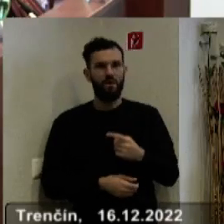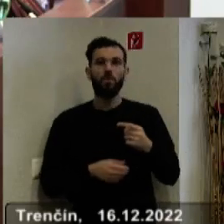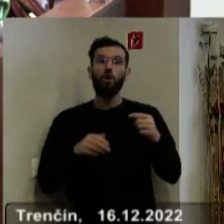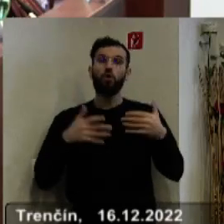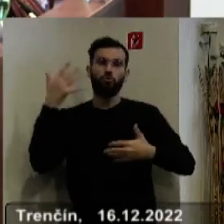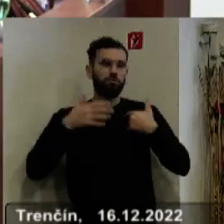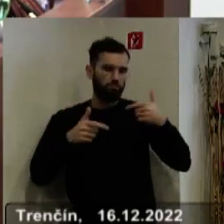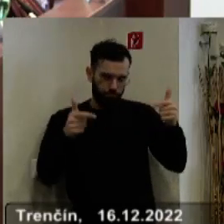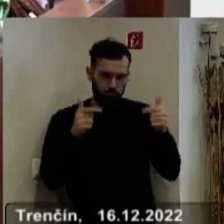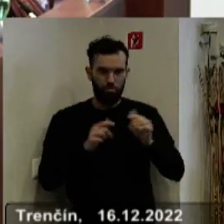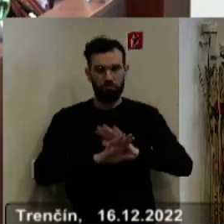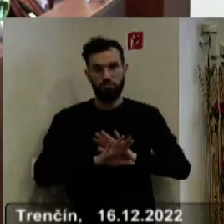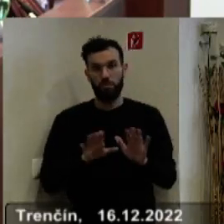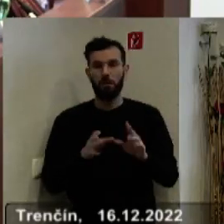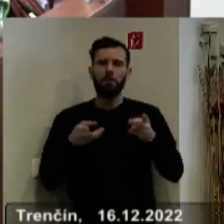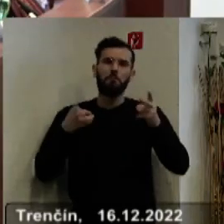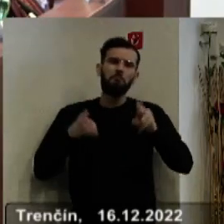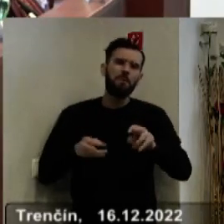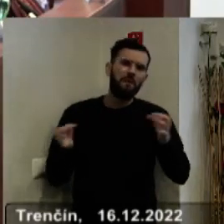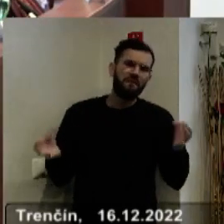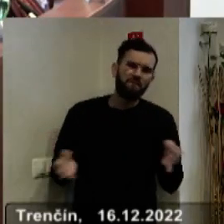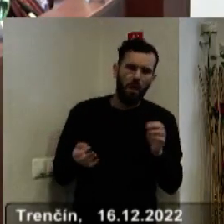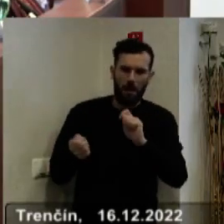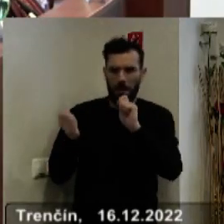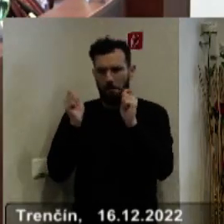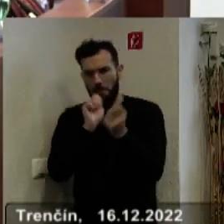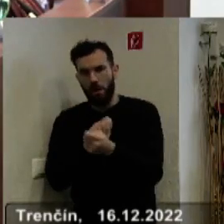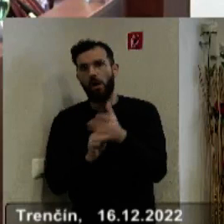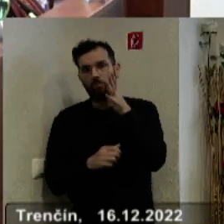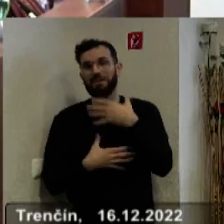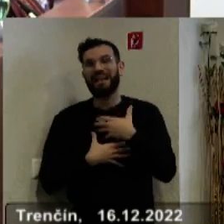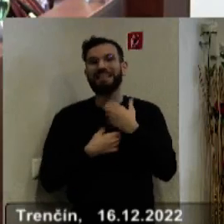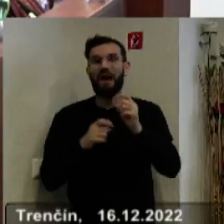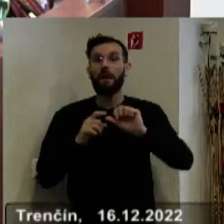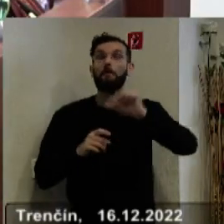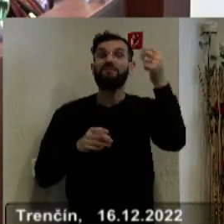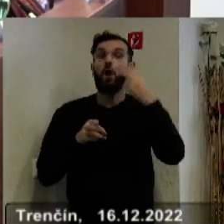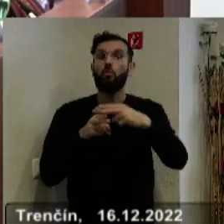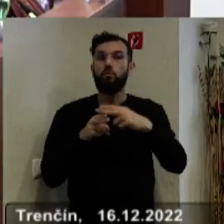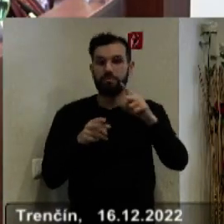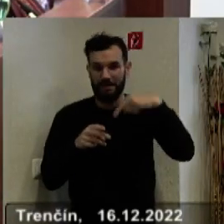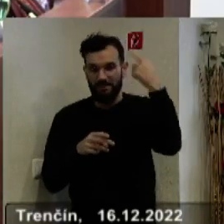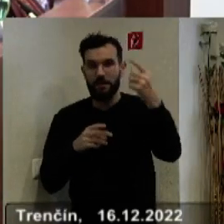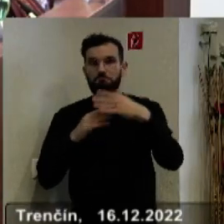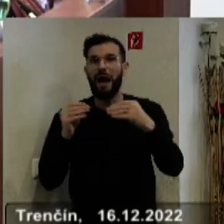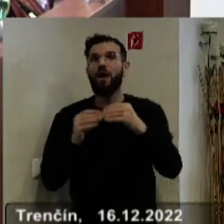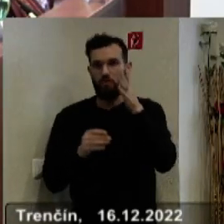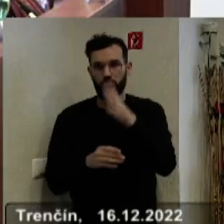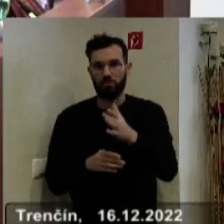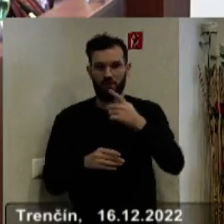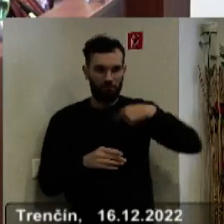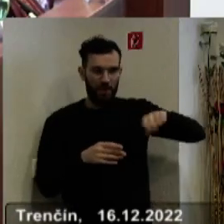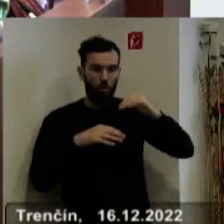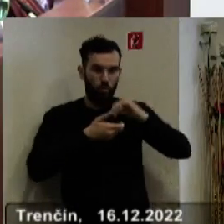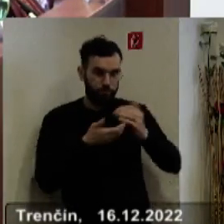rozpočet podporíme a prípadné zmeny navrhneme v prvej úprave. Tam už budeme skonsolidovaní vo